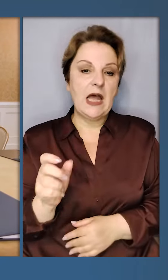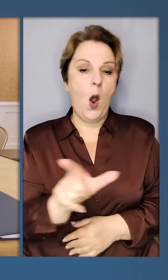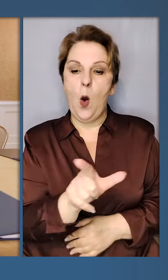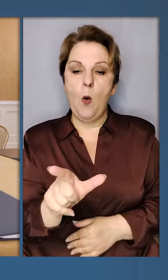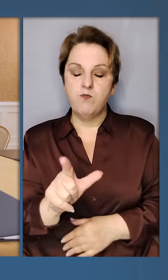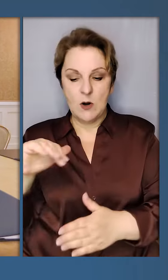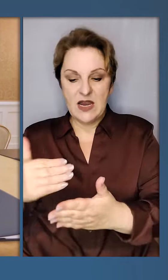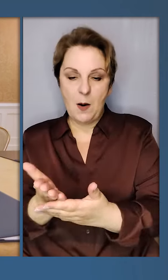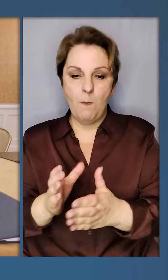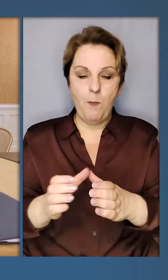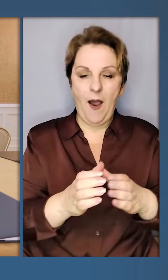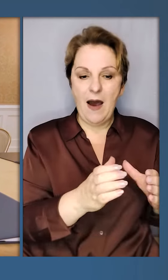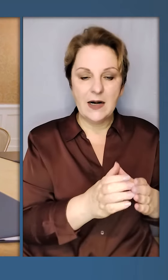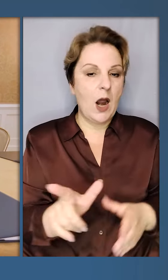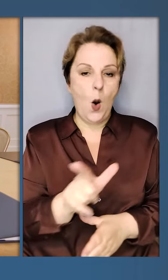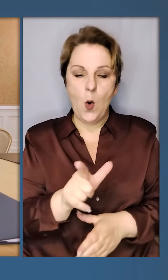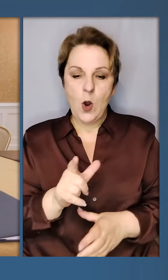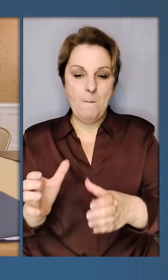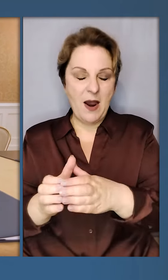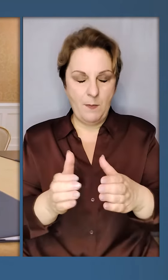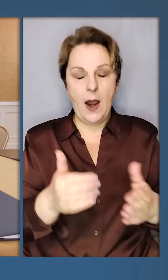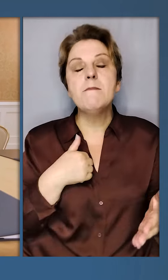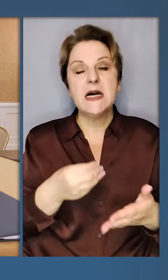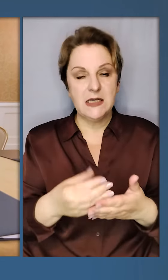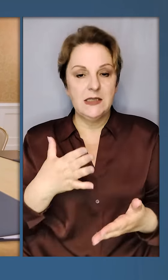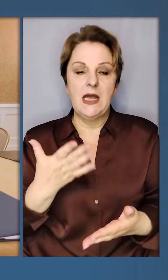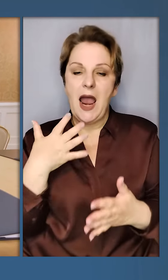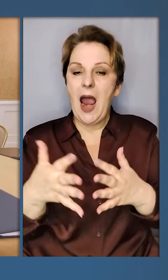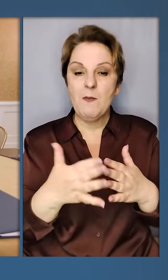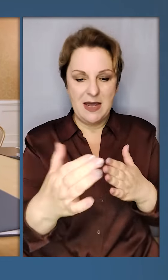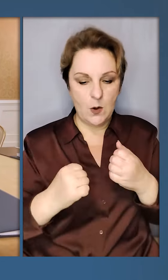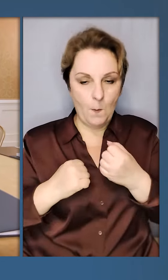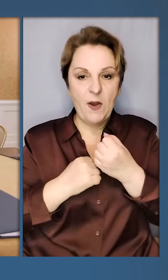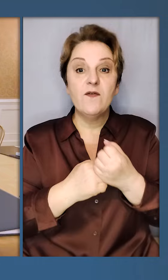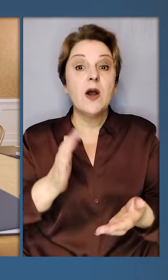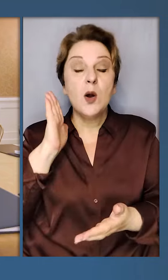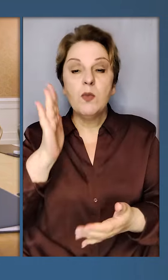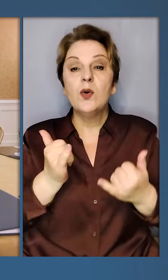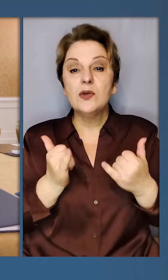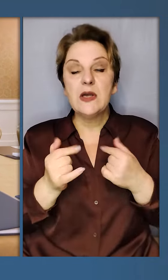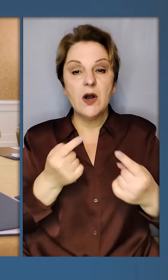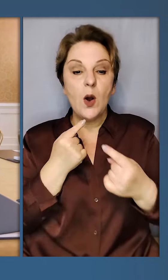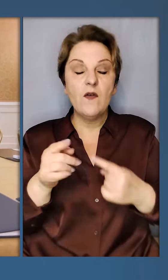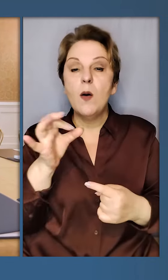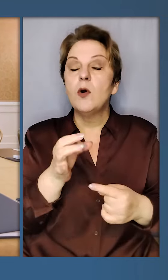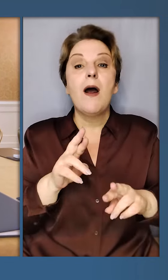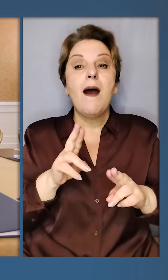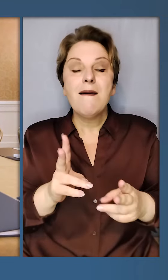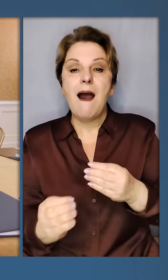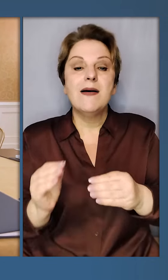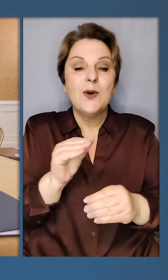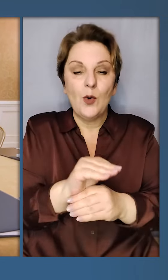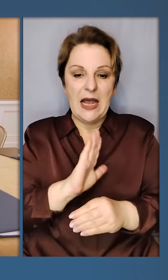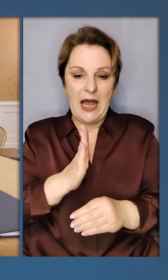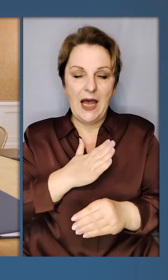США, обидві партії, обидві палати. Ми цінуємо американську підтримку. І будемо сьогодні говорити